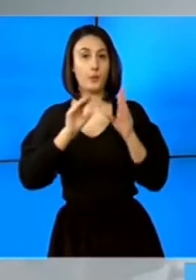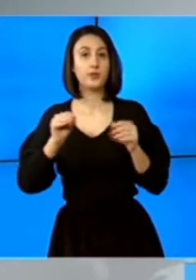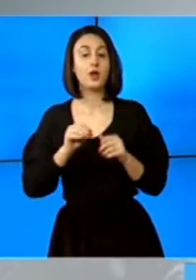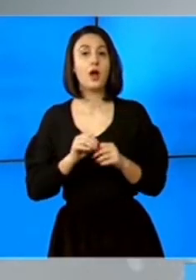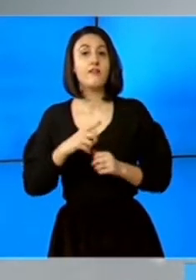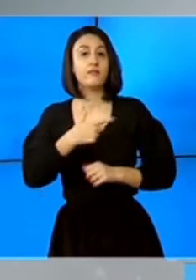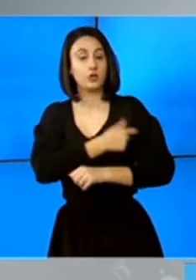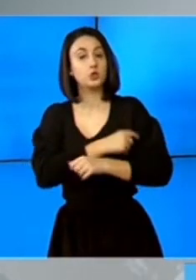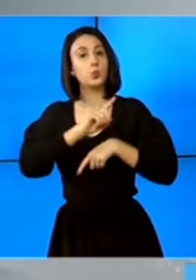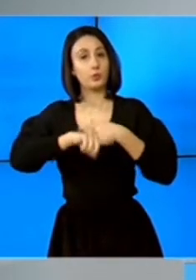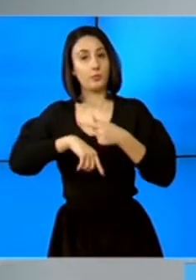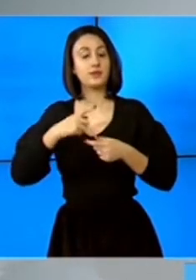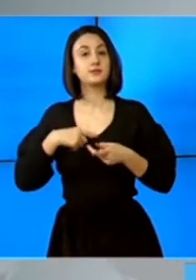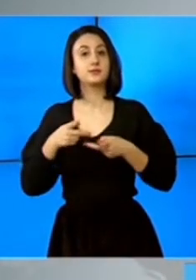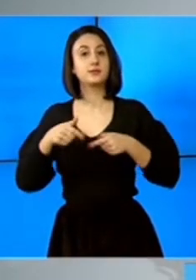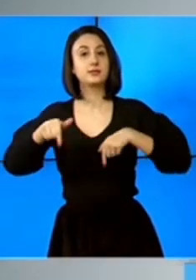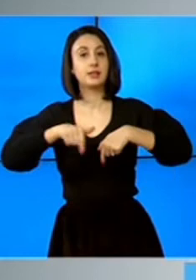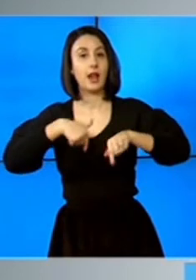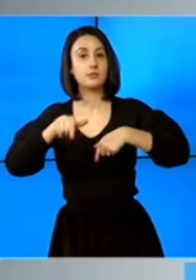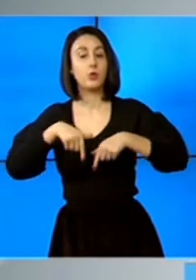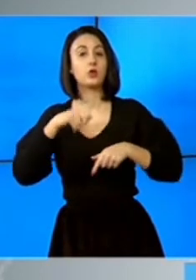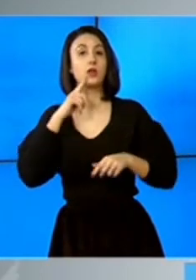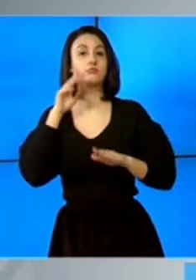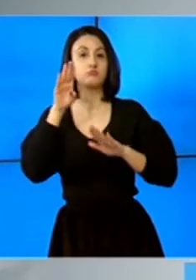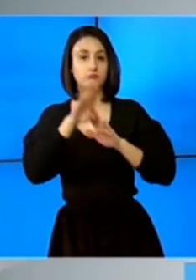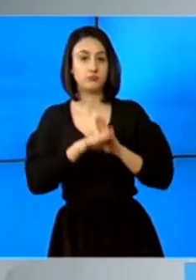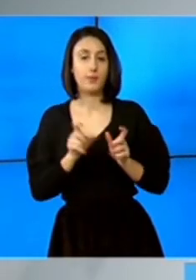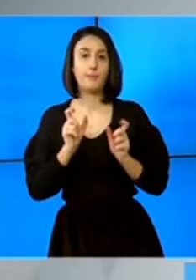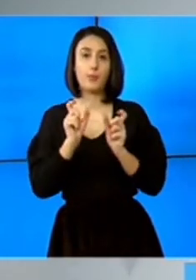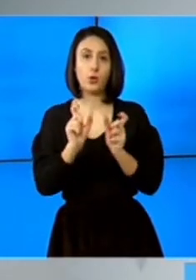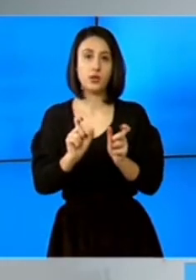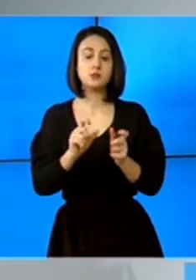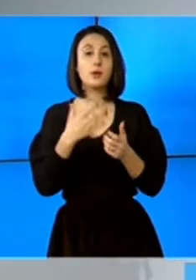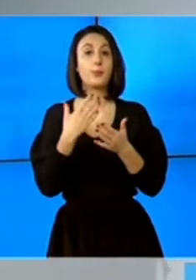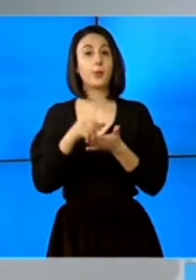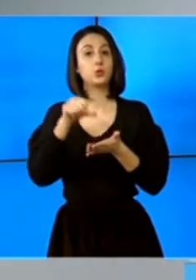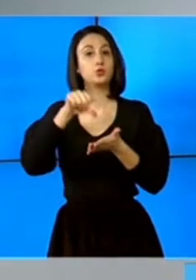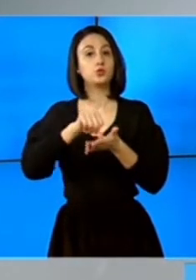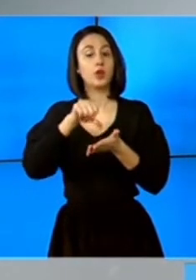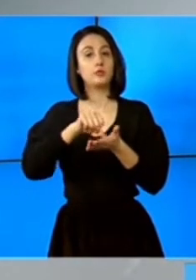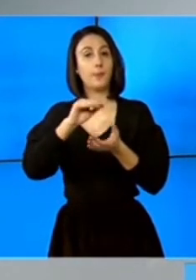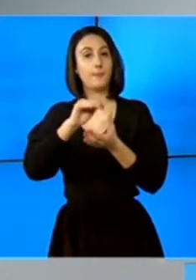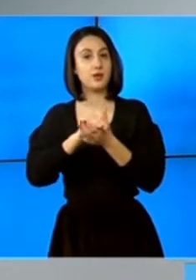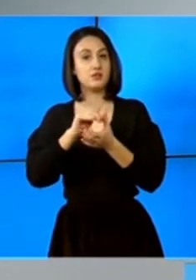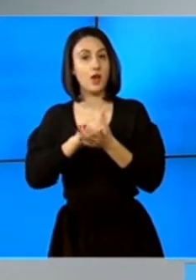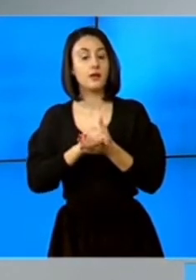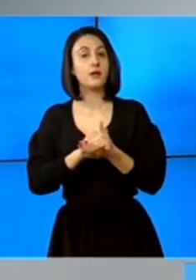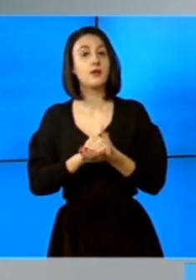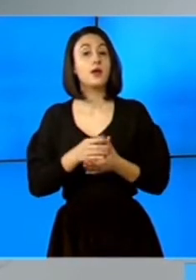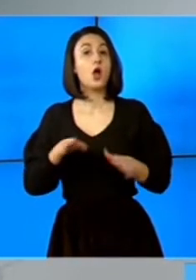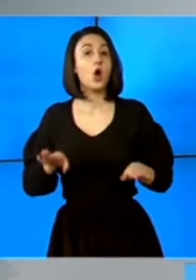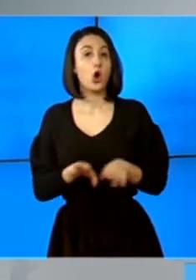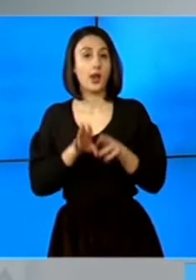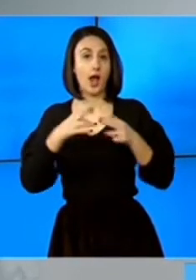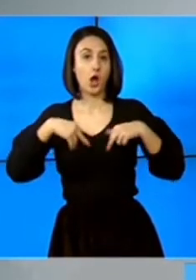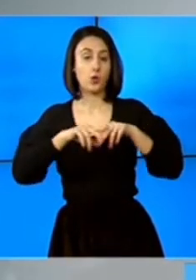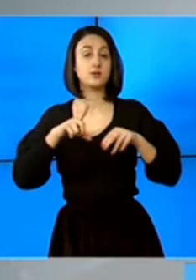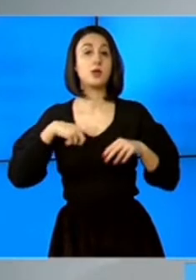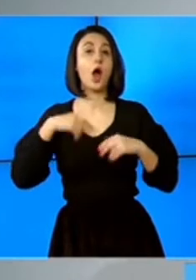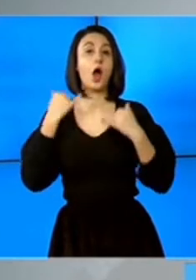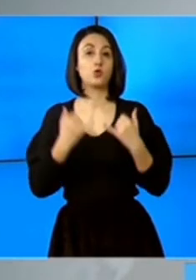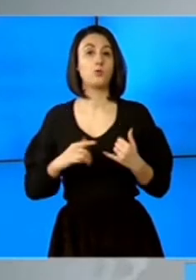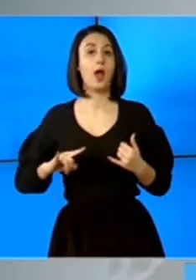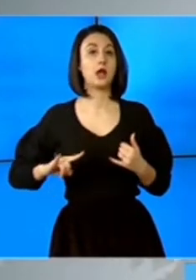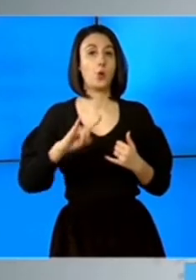Vaccinurile urmează să fie transportate în condiții optime de siguranță către centrele de stocare. Gabriela Mihai se află în acest moment la aeroportul